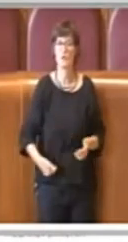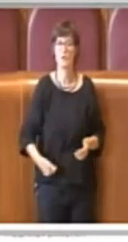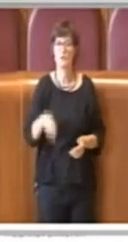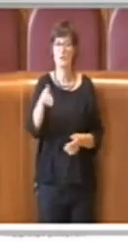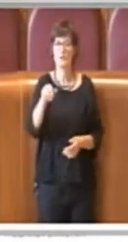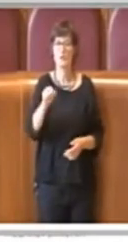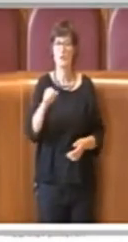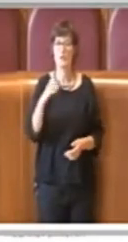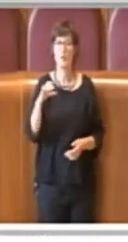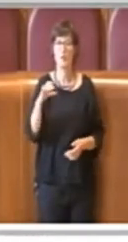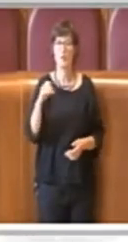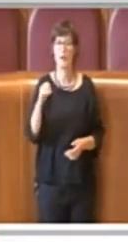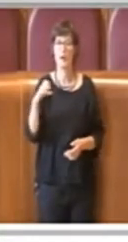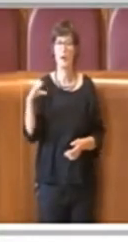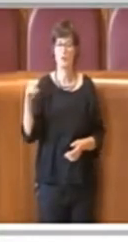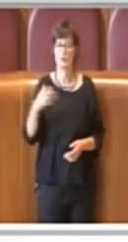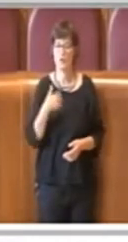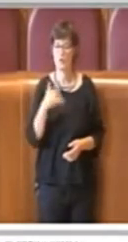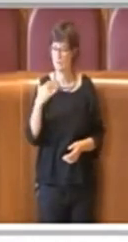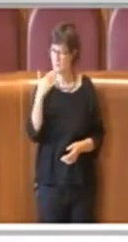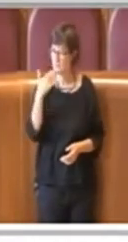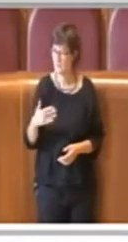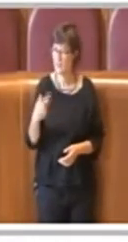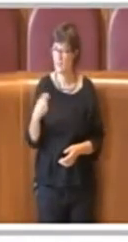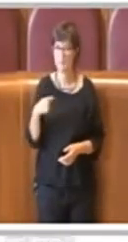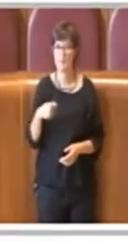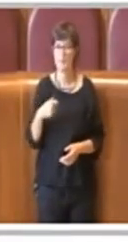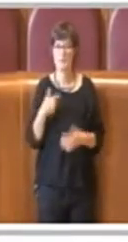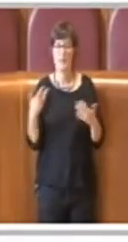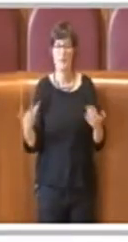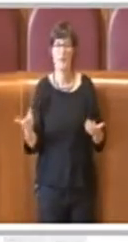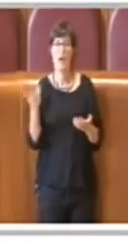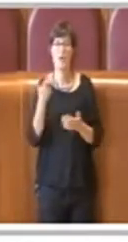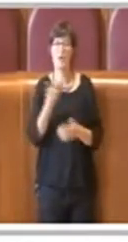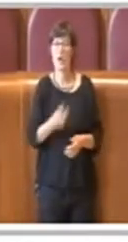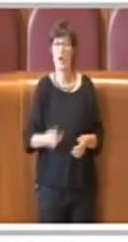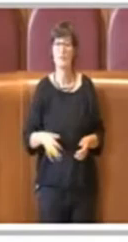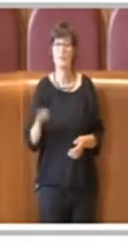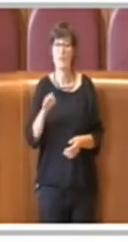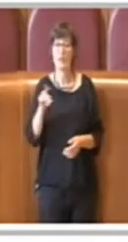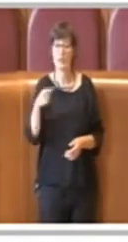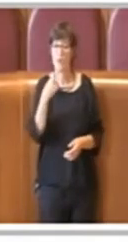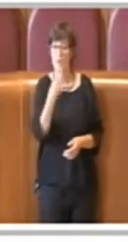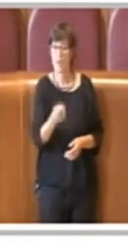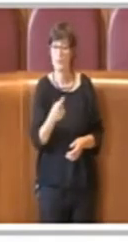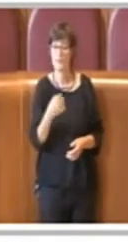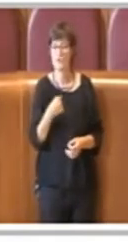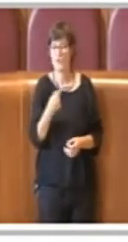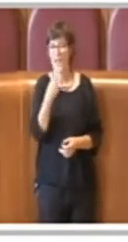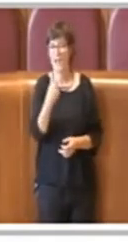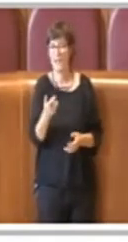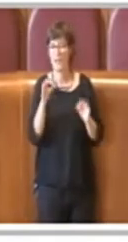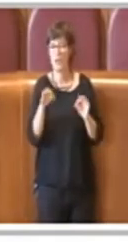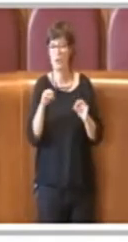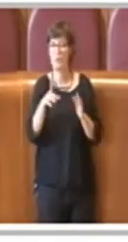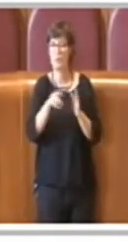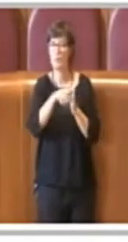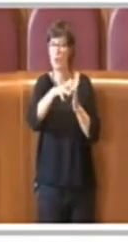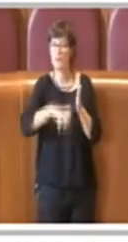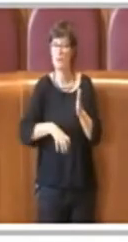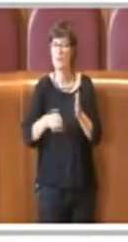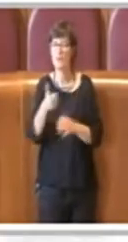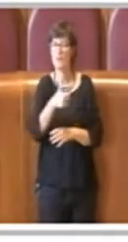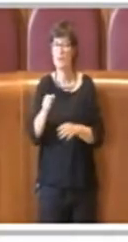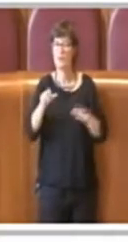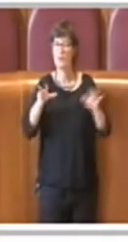Sì, grazie Presidente. Il Consiglio di Filomeni ha proprio citato la delibera 183